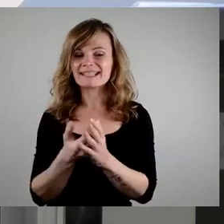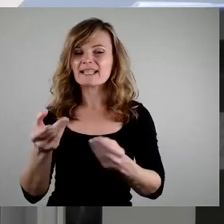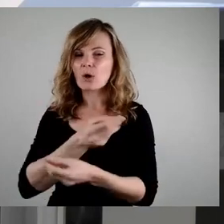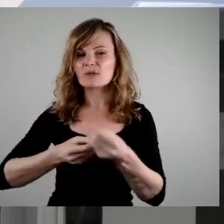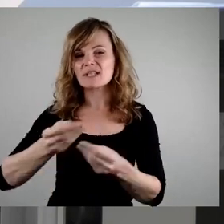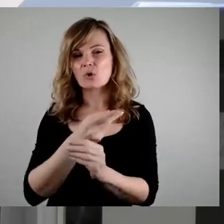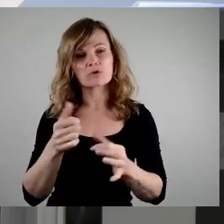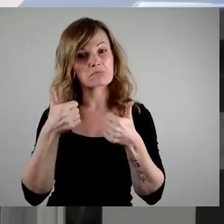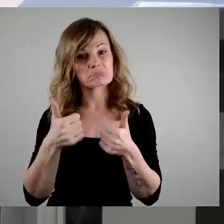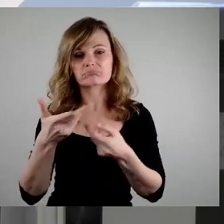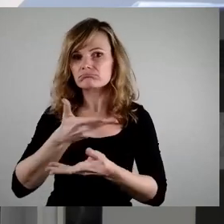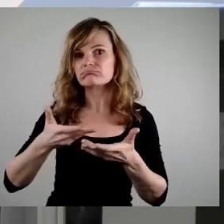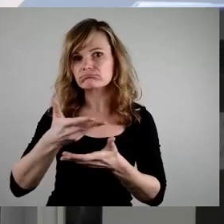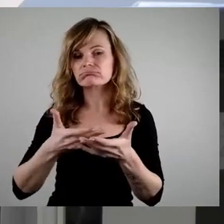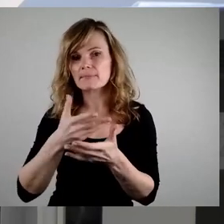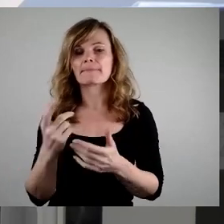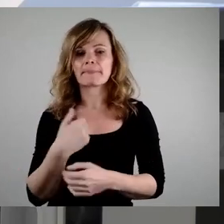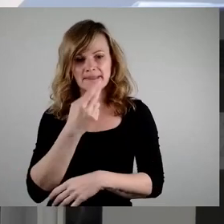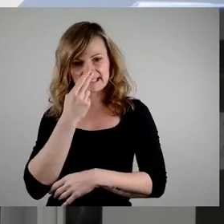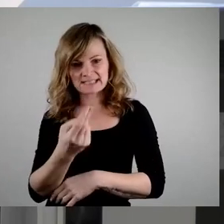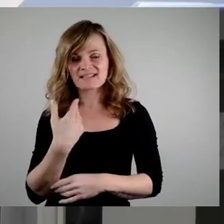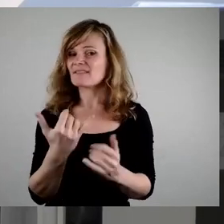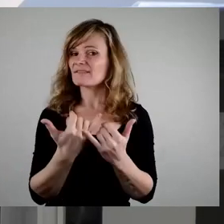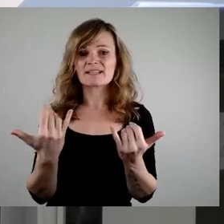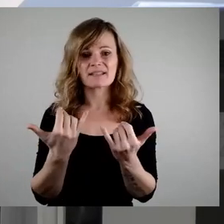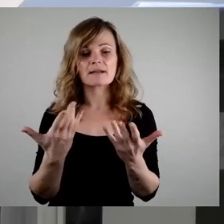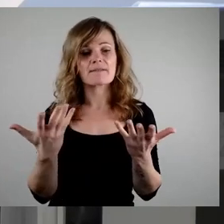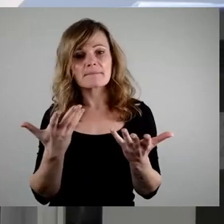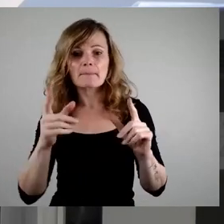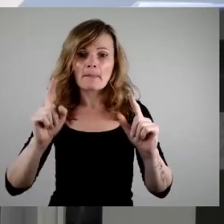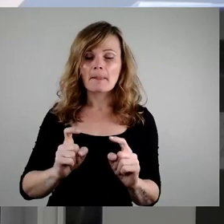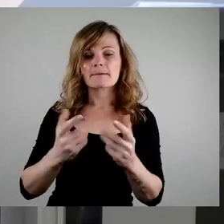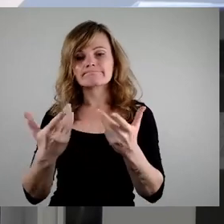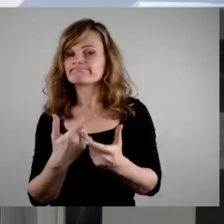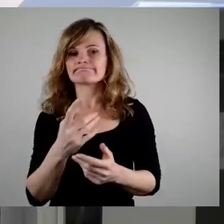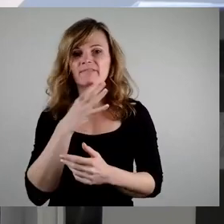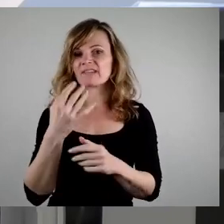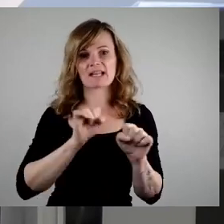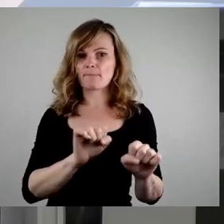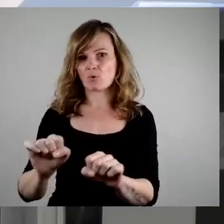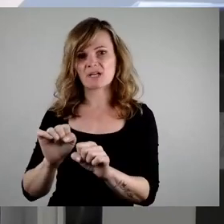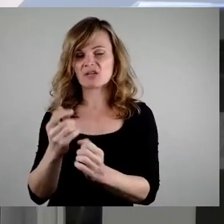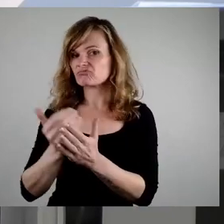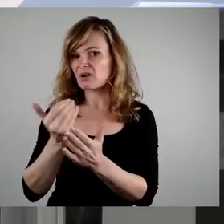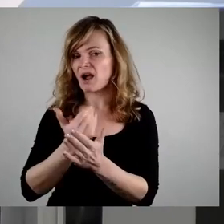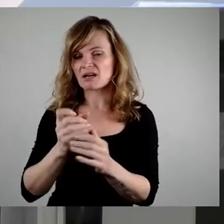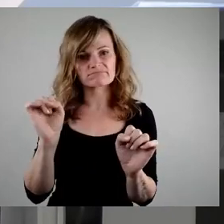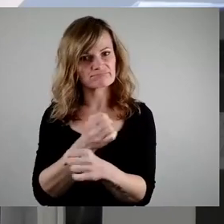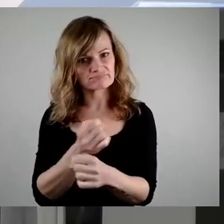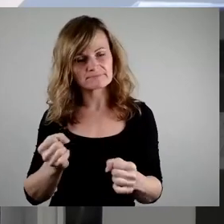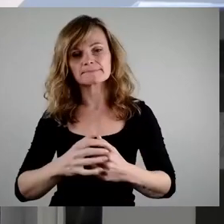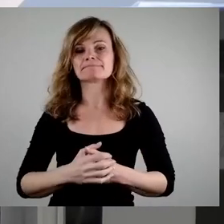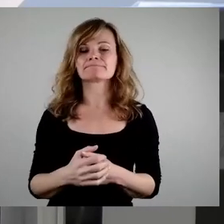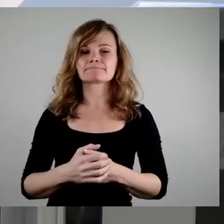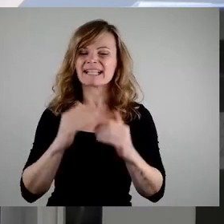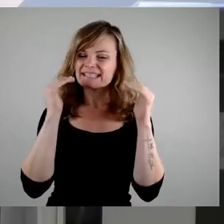festgestellt, es besteht gar nicht viel Möglichkeit, sozusagen hier Einsparungen vorzunehmen. Es wurde jeder